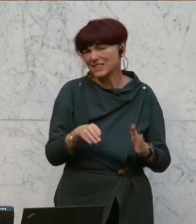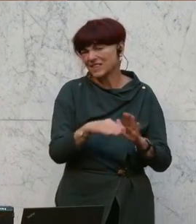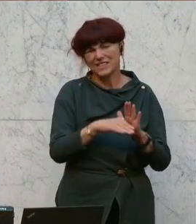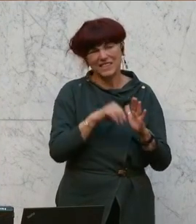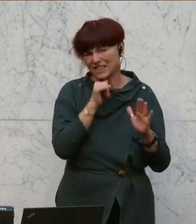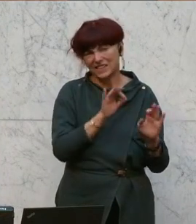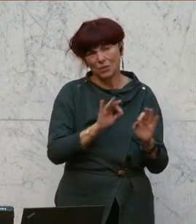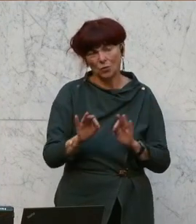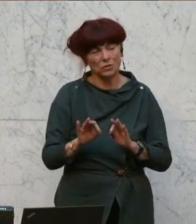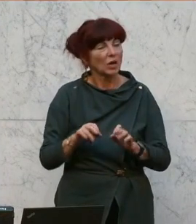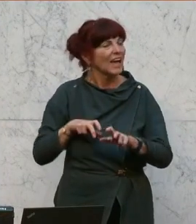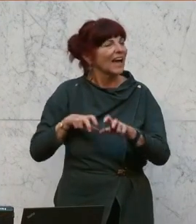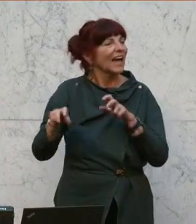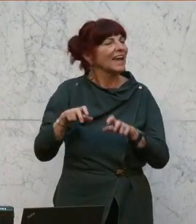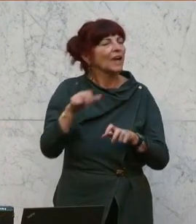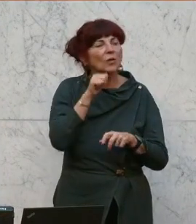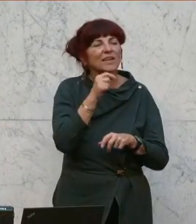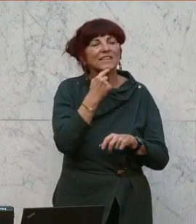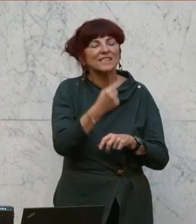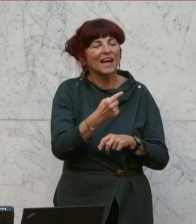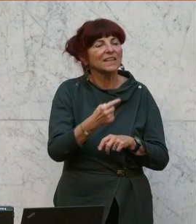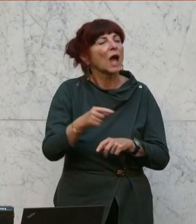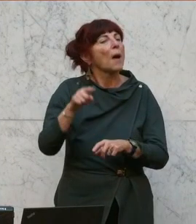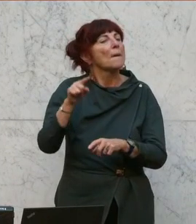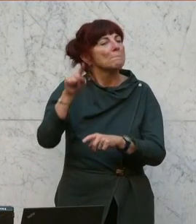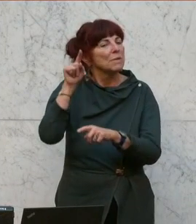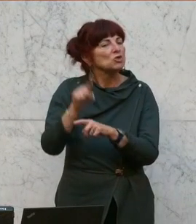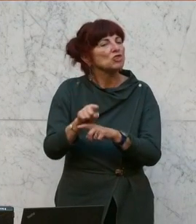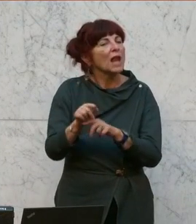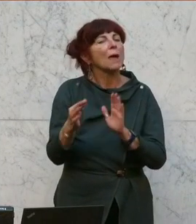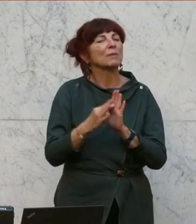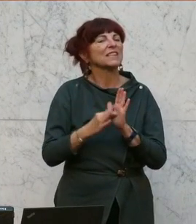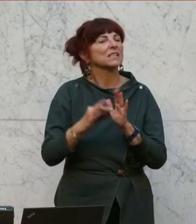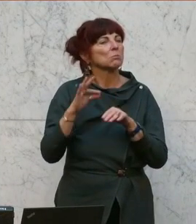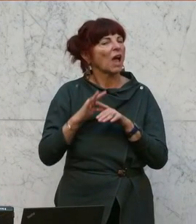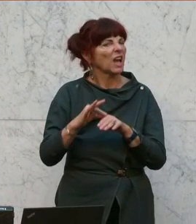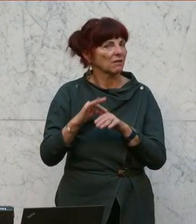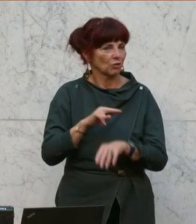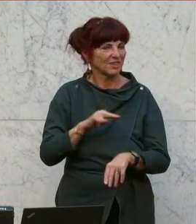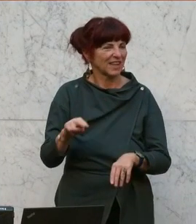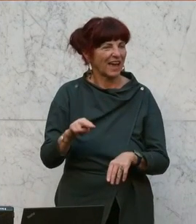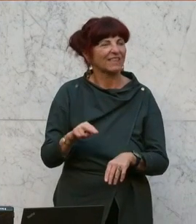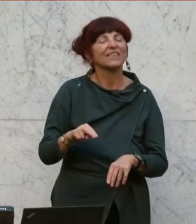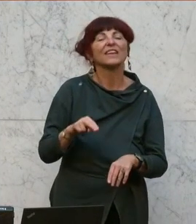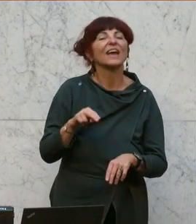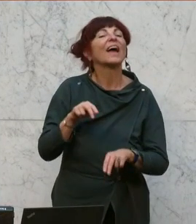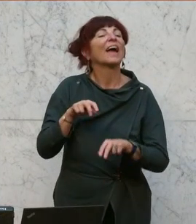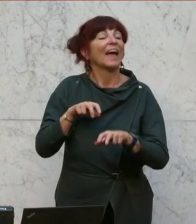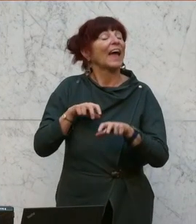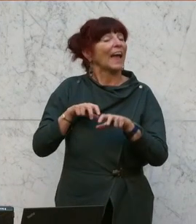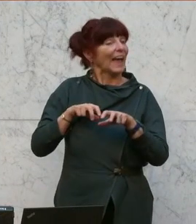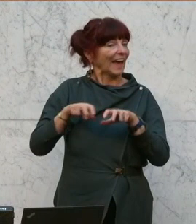Regierung behauptet ja nicht einmal, dass sie das Bestellerprinzip eingeführt hat. Die Regierung spricht von einem Erstauftraggeberprinzip.